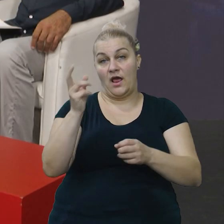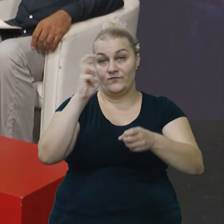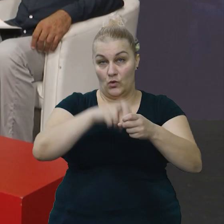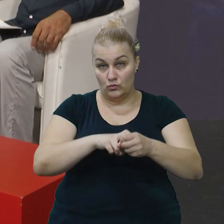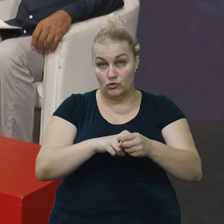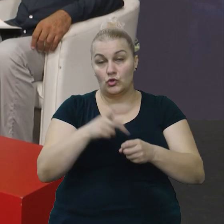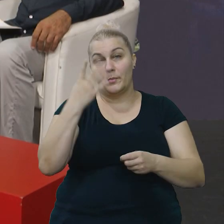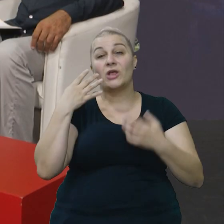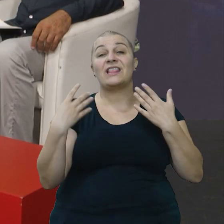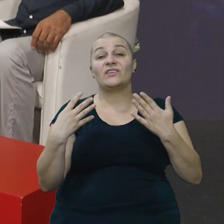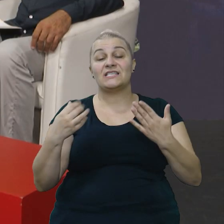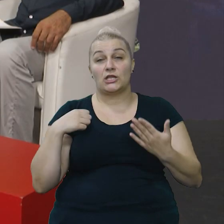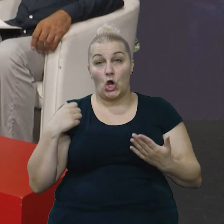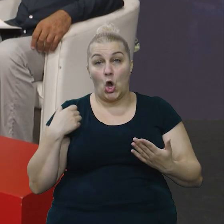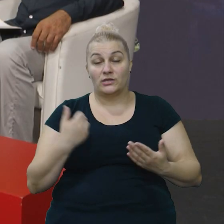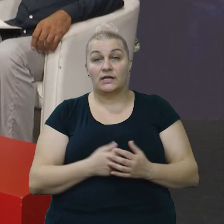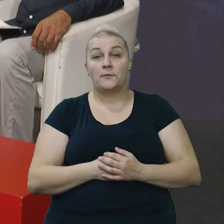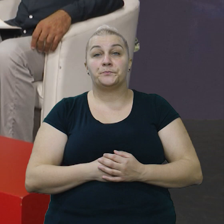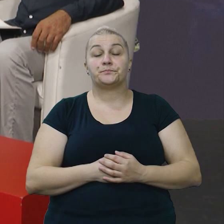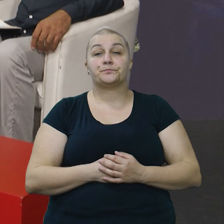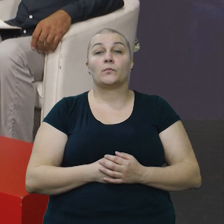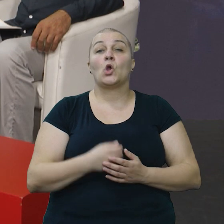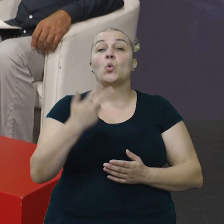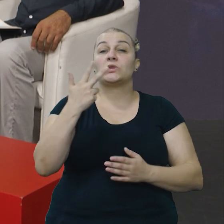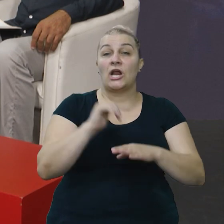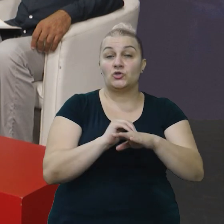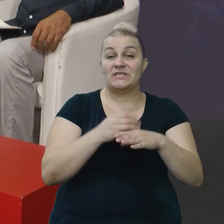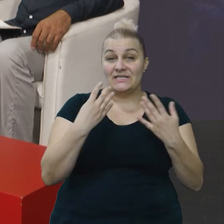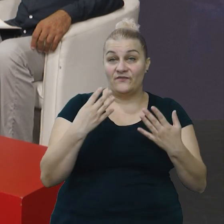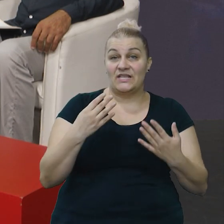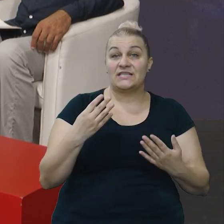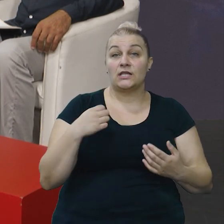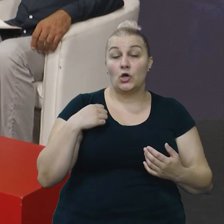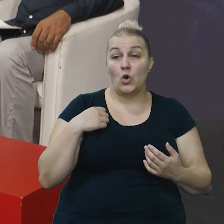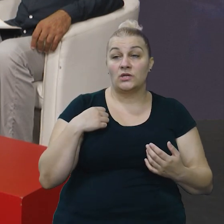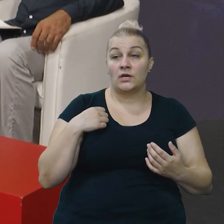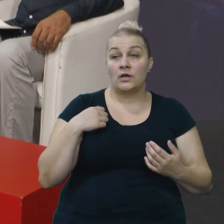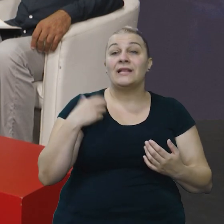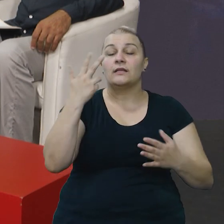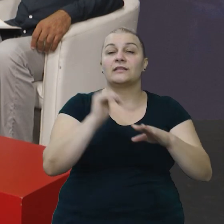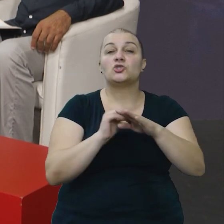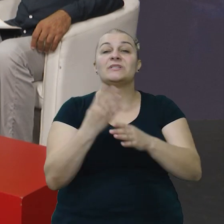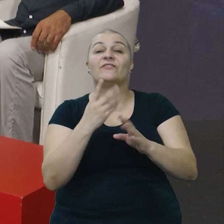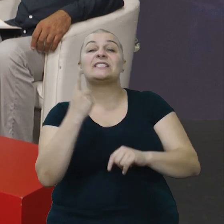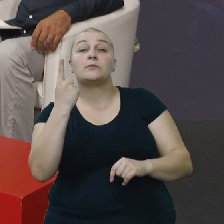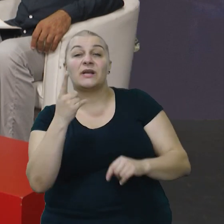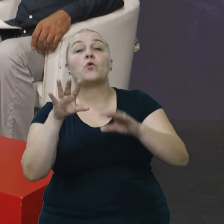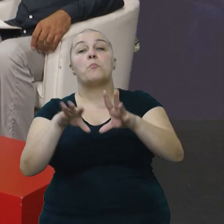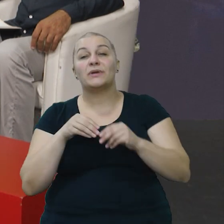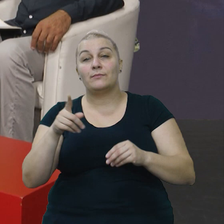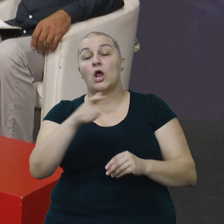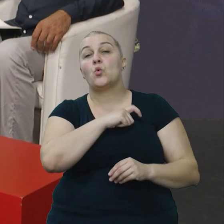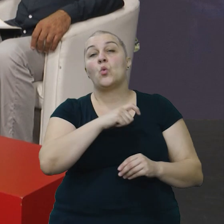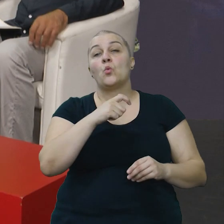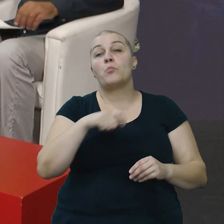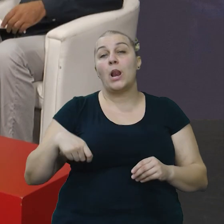1990. godine podnosim zahtjev, u trećem mesecu 1991. prijemljen u policijsku postaju.